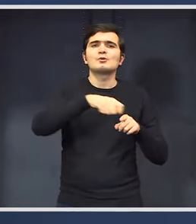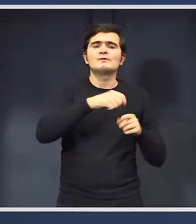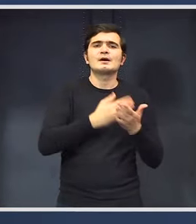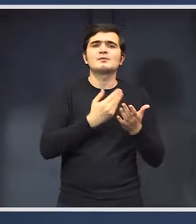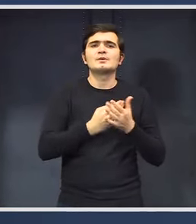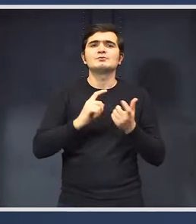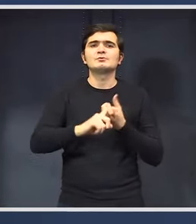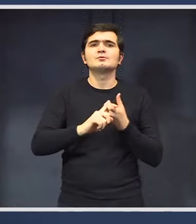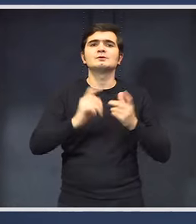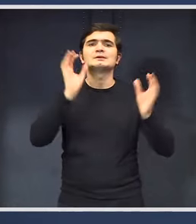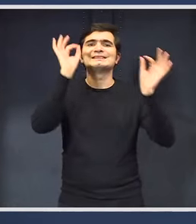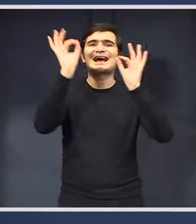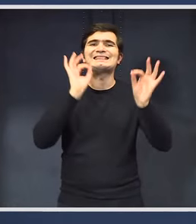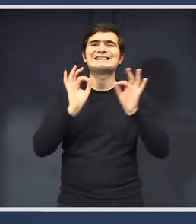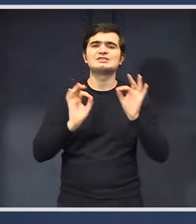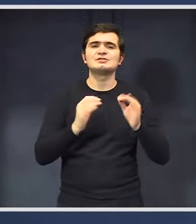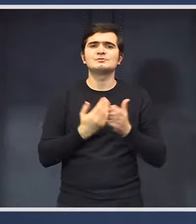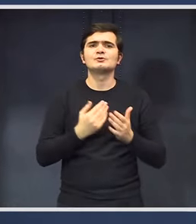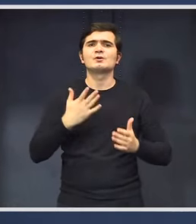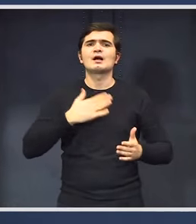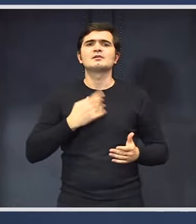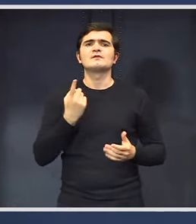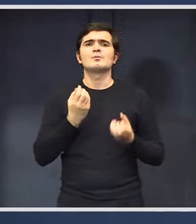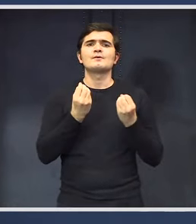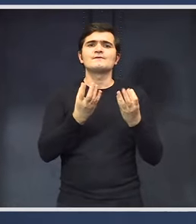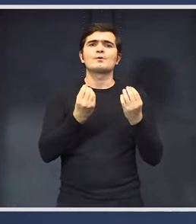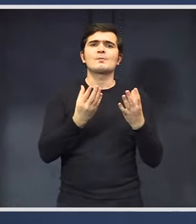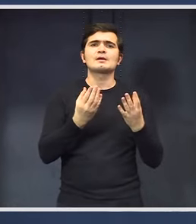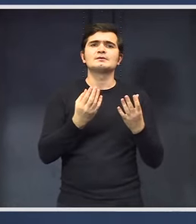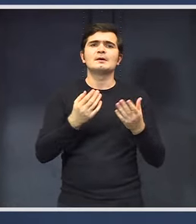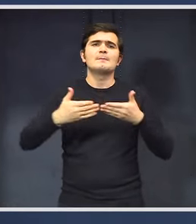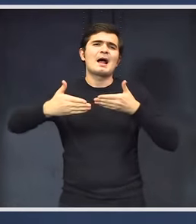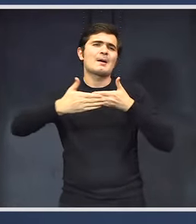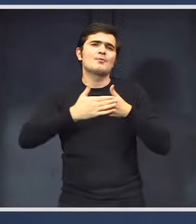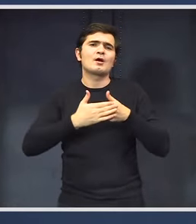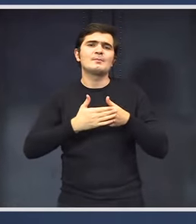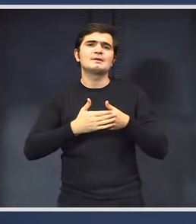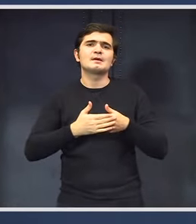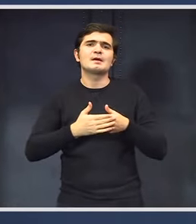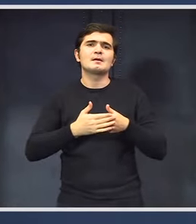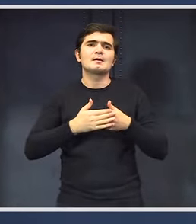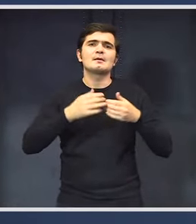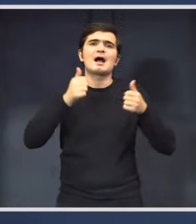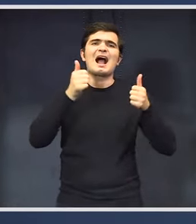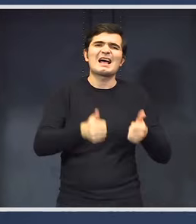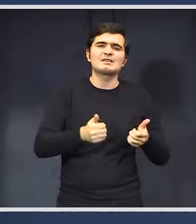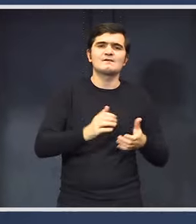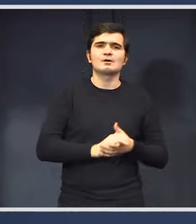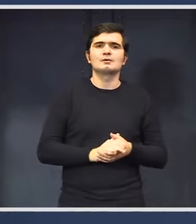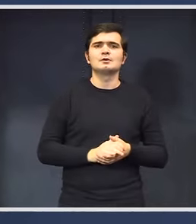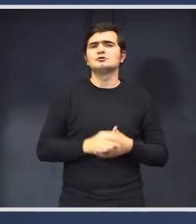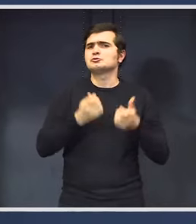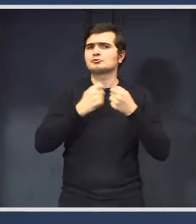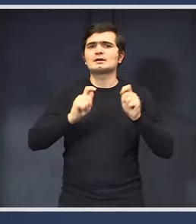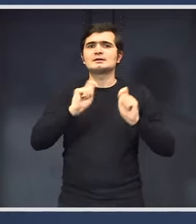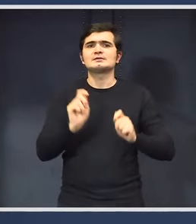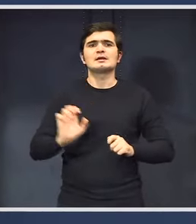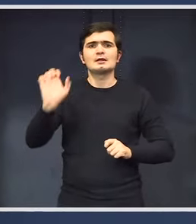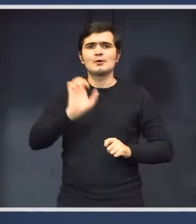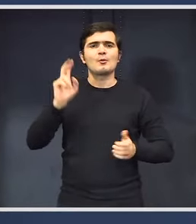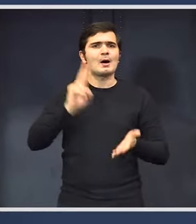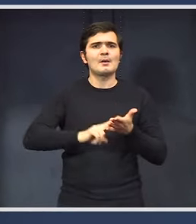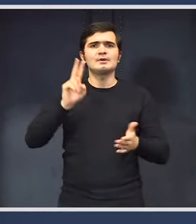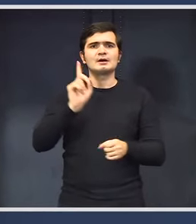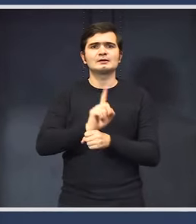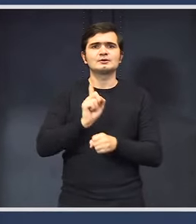pur statistică pentru a avea informația cât mai aproape de realitate și este o formulă pe care o ofers toate țările din Europeana. Deci nu este